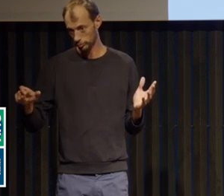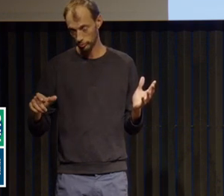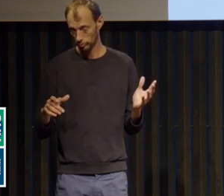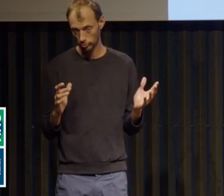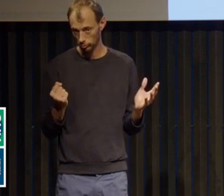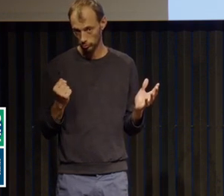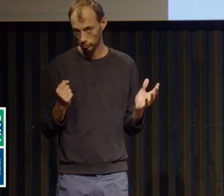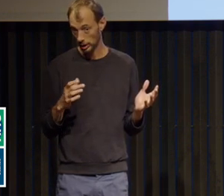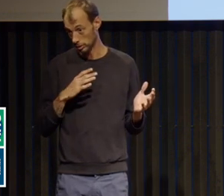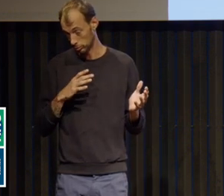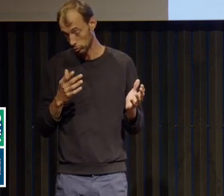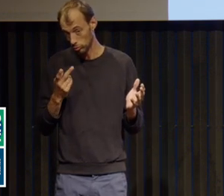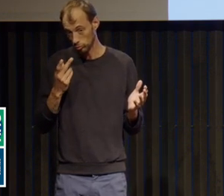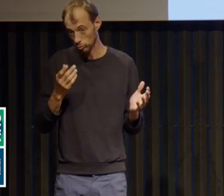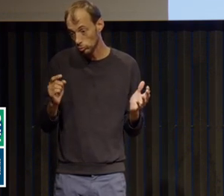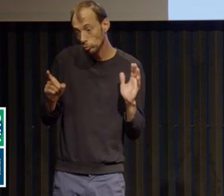qui existent et qu ne voit pas.